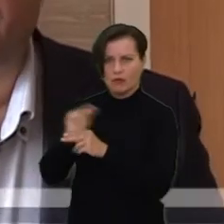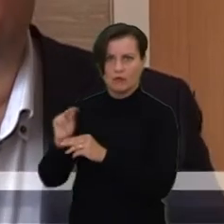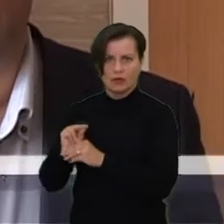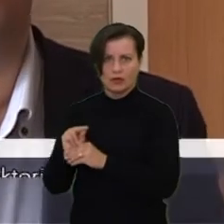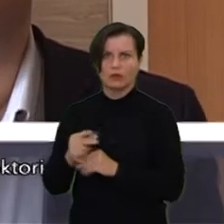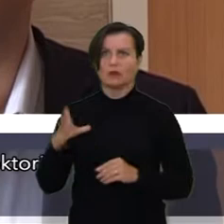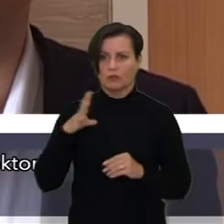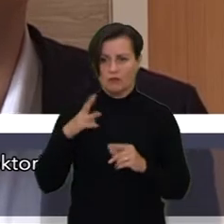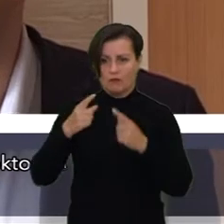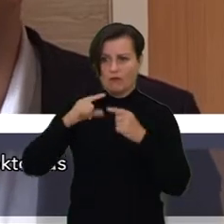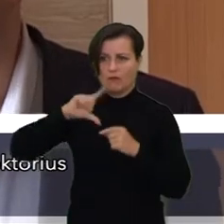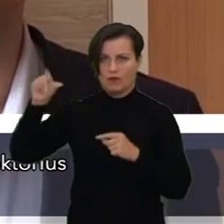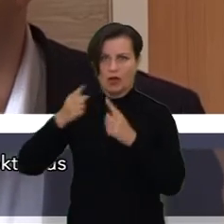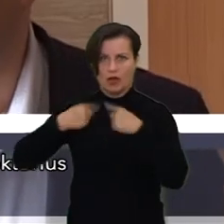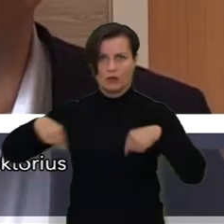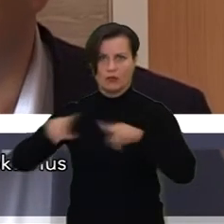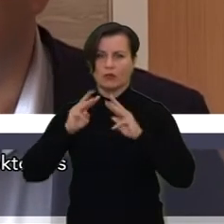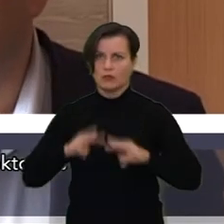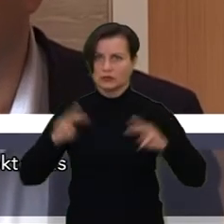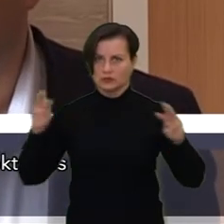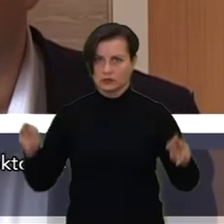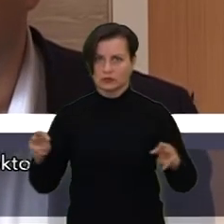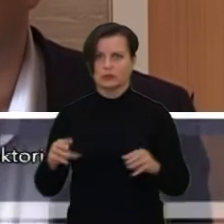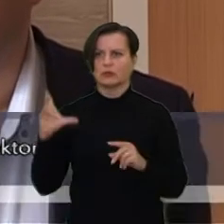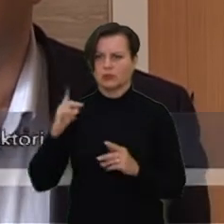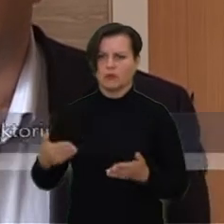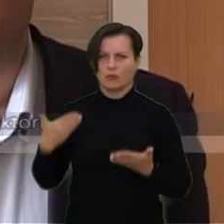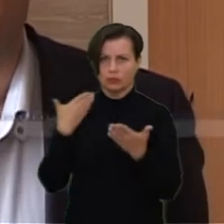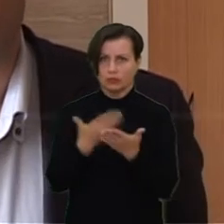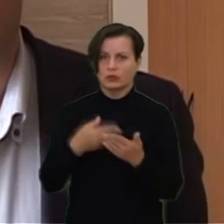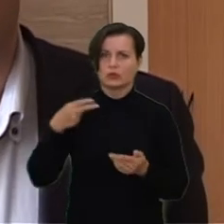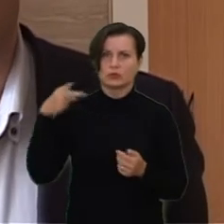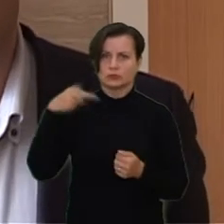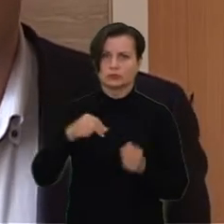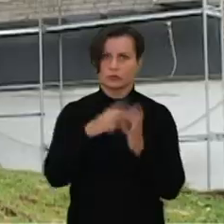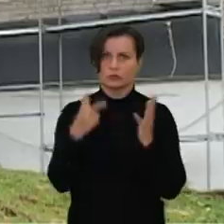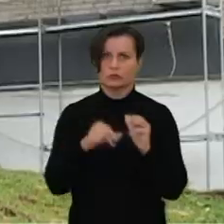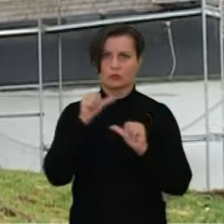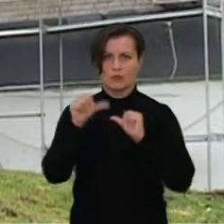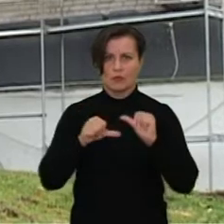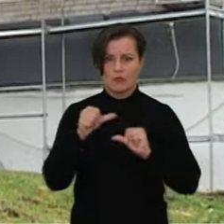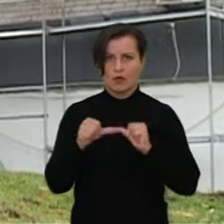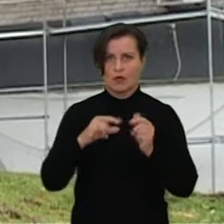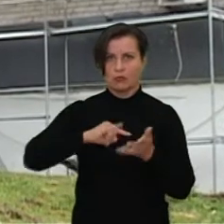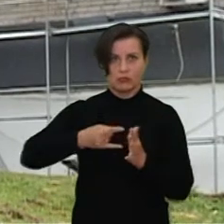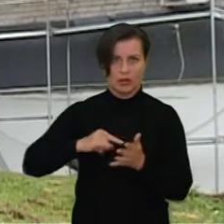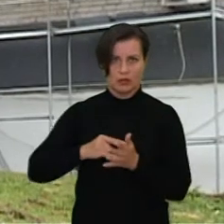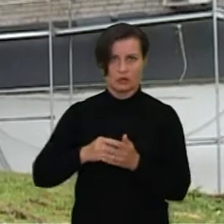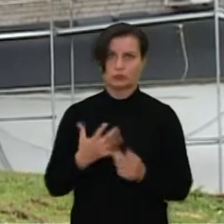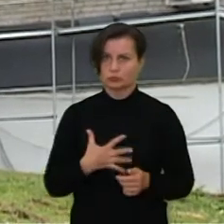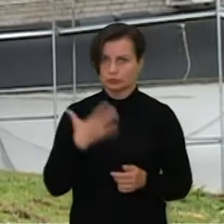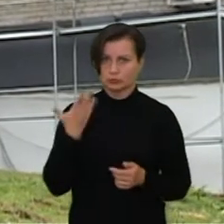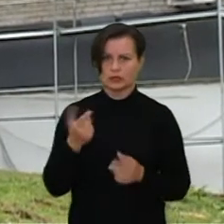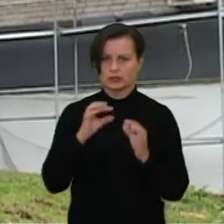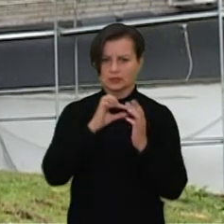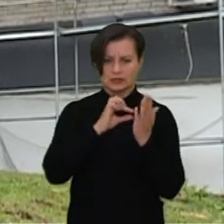aplinkos ministerijai, kur buvo pristatyta 18 metų planai. Džiugina tai, kad